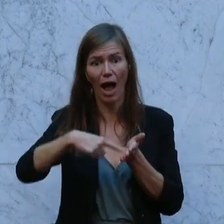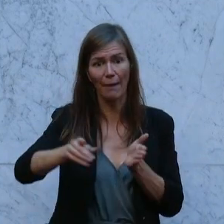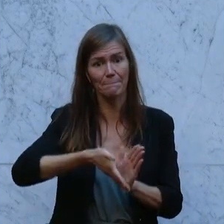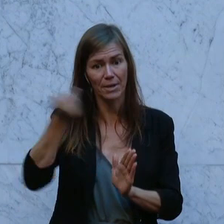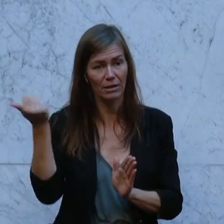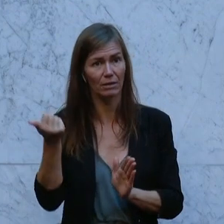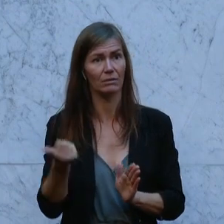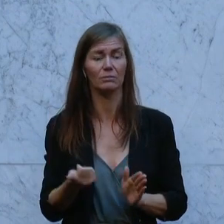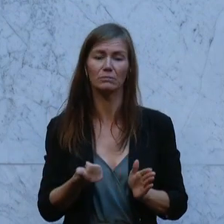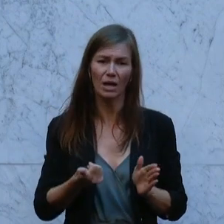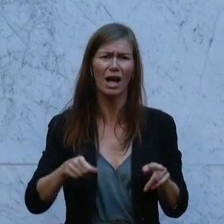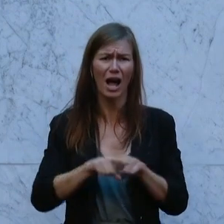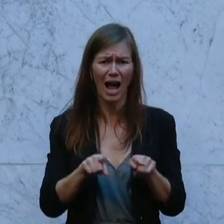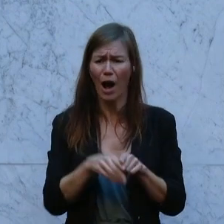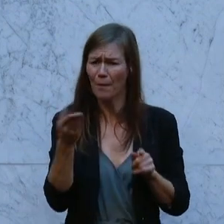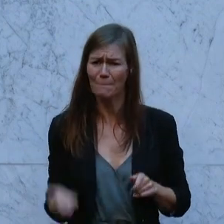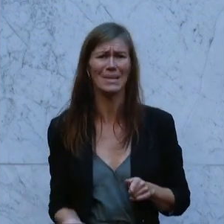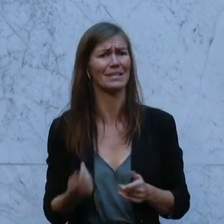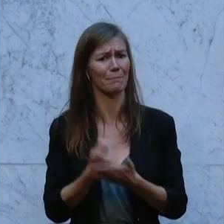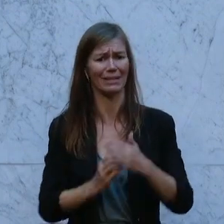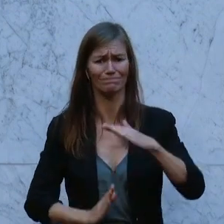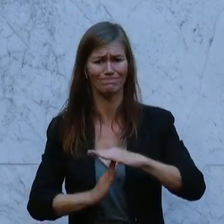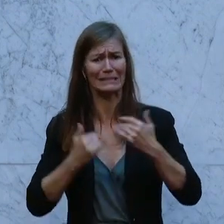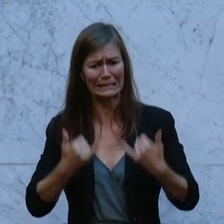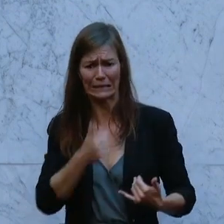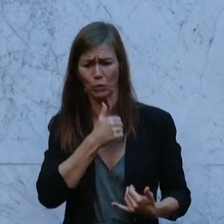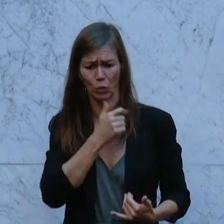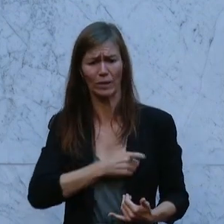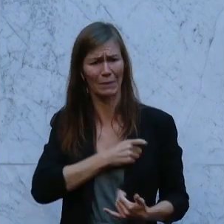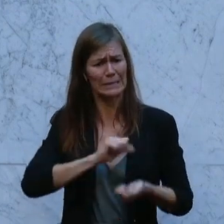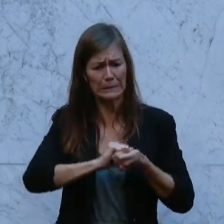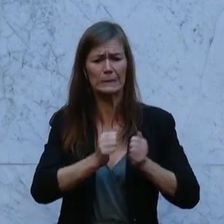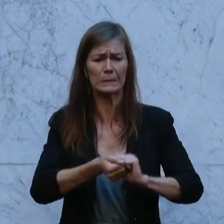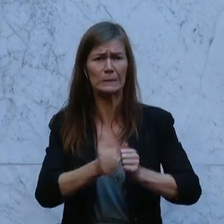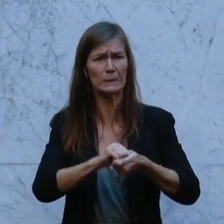beharrlich beherzt gekämpft haben, den wir auch durchgesetzt haben. Das ist gut und wichtig so.